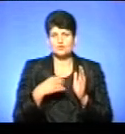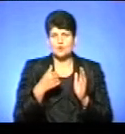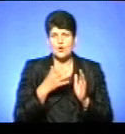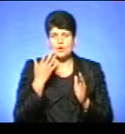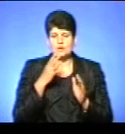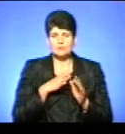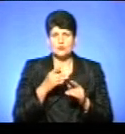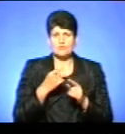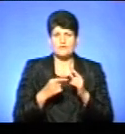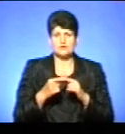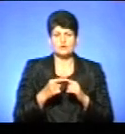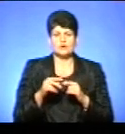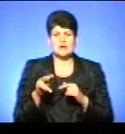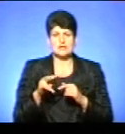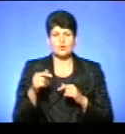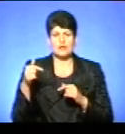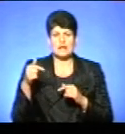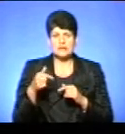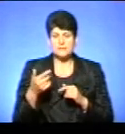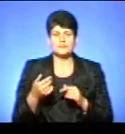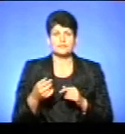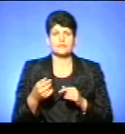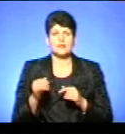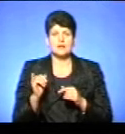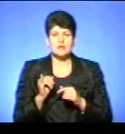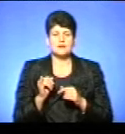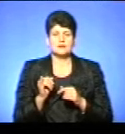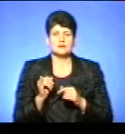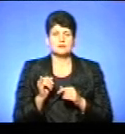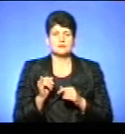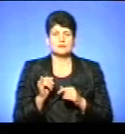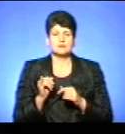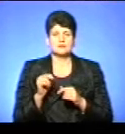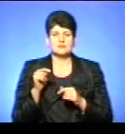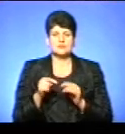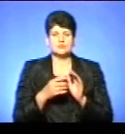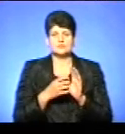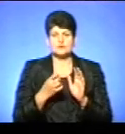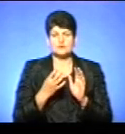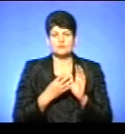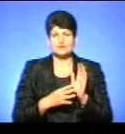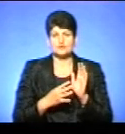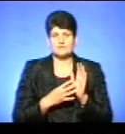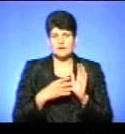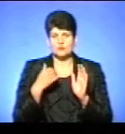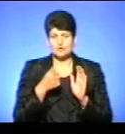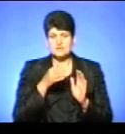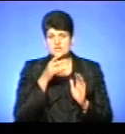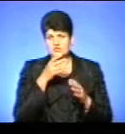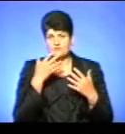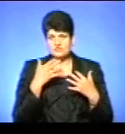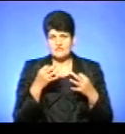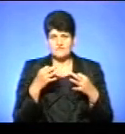повернено літеру «Г» у вжиток, а також в 1999 році, за часів вже